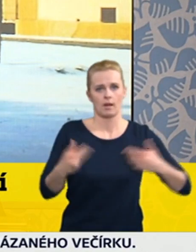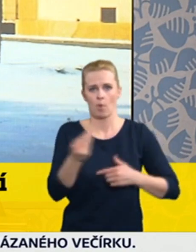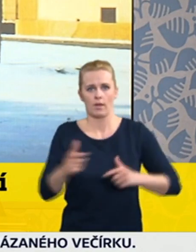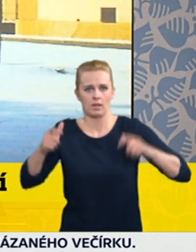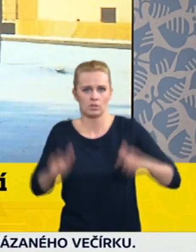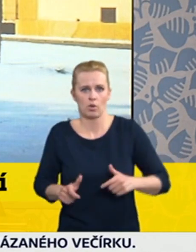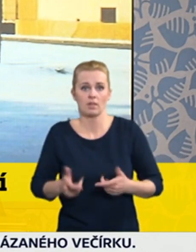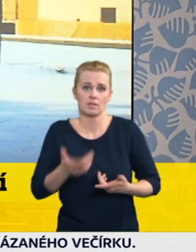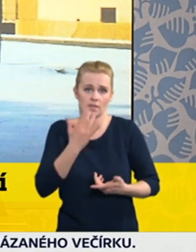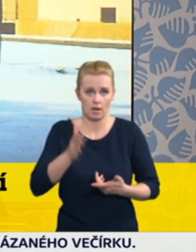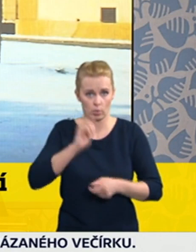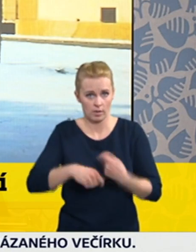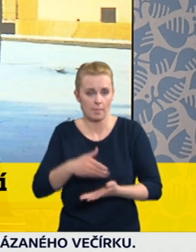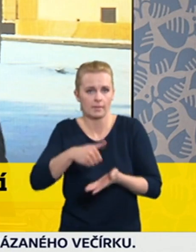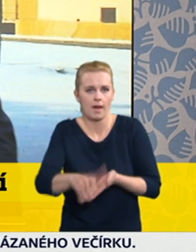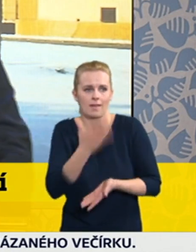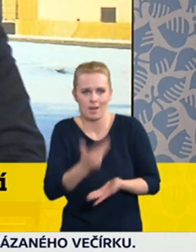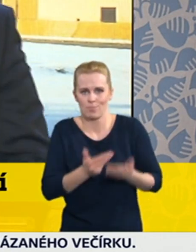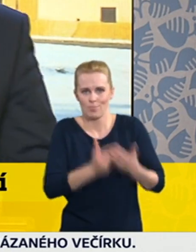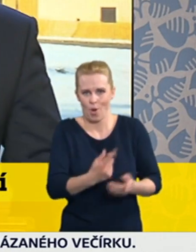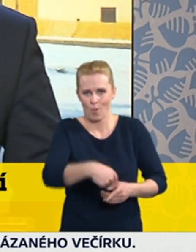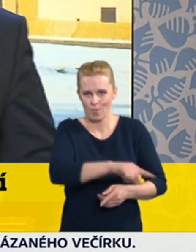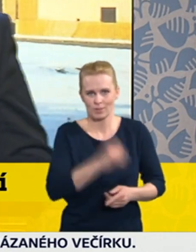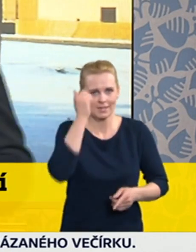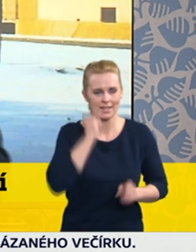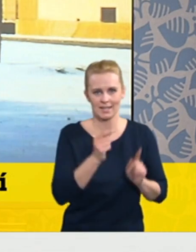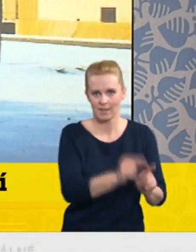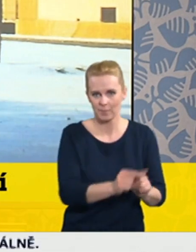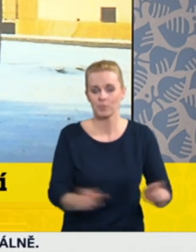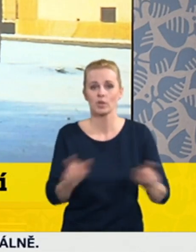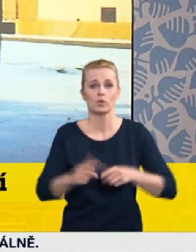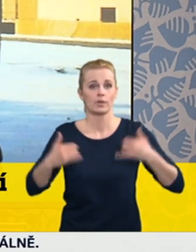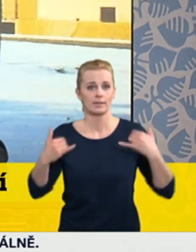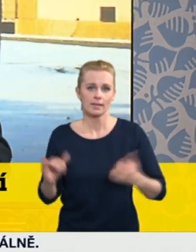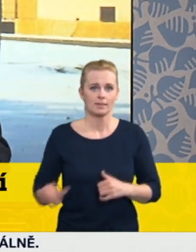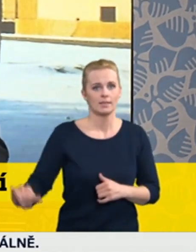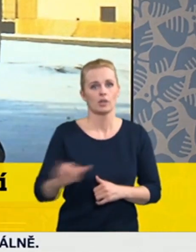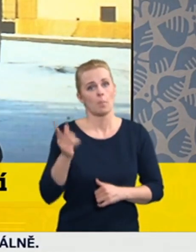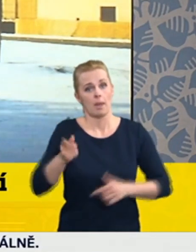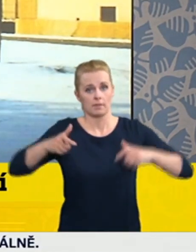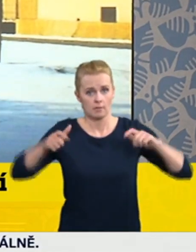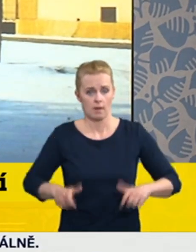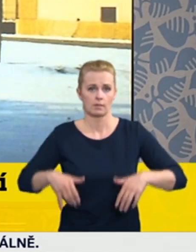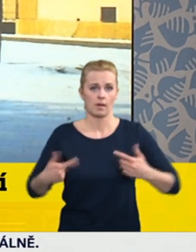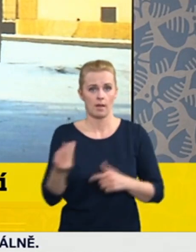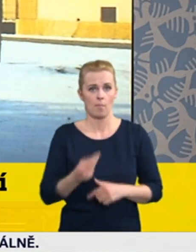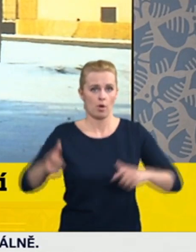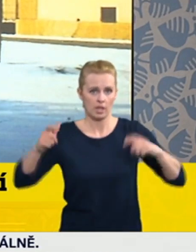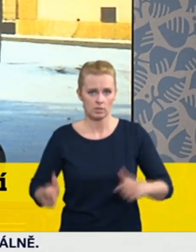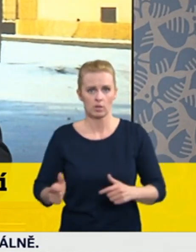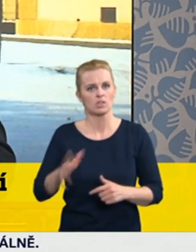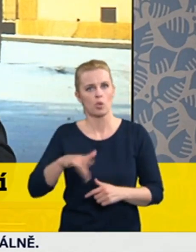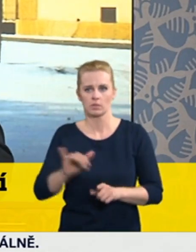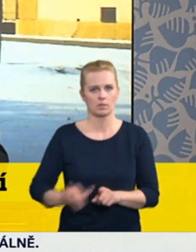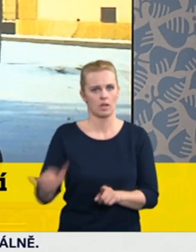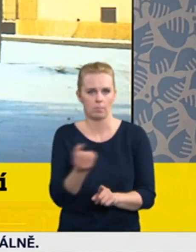pomoci zajistit, aby všichni ti, kteří jsou v izolaci nebo v karanténě, v ní opravdu byli, aby se nebáli